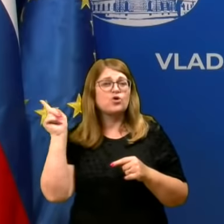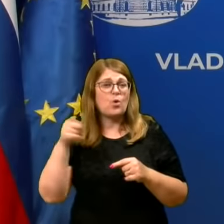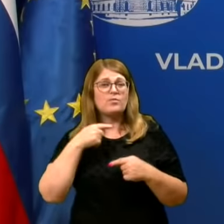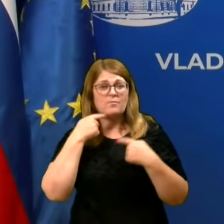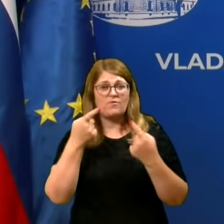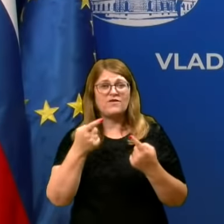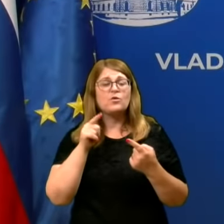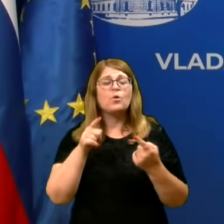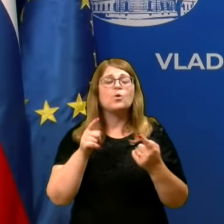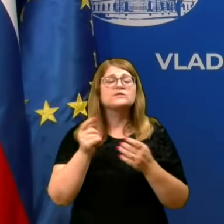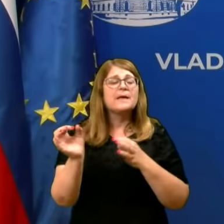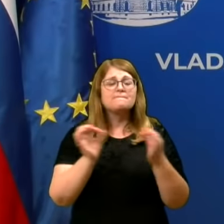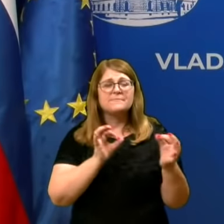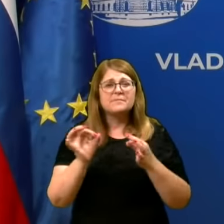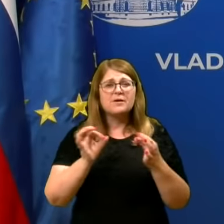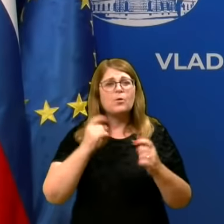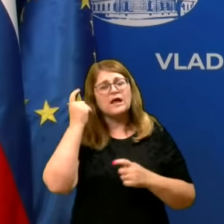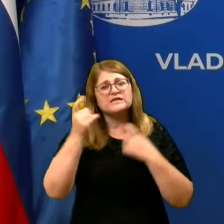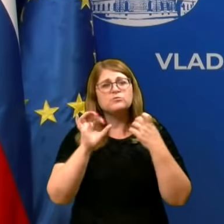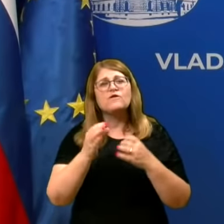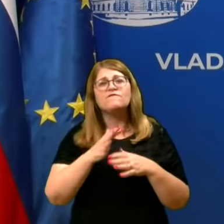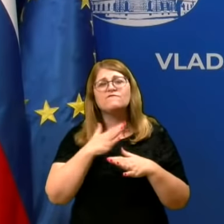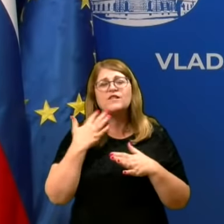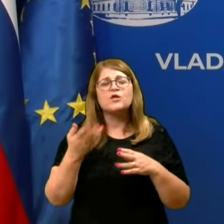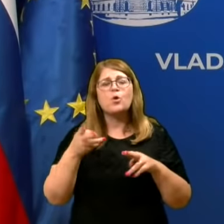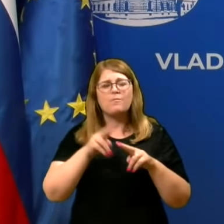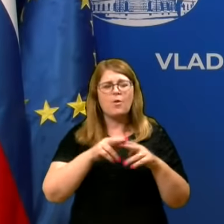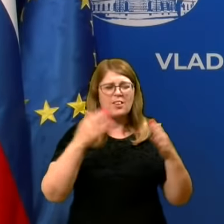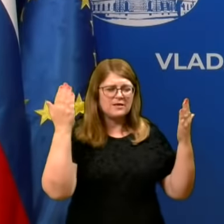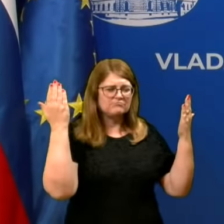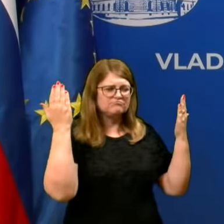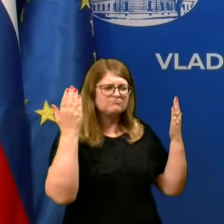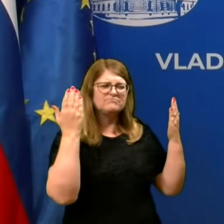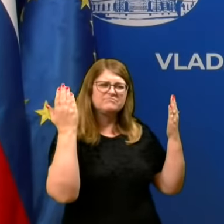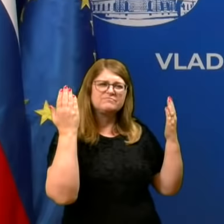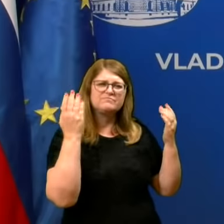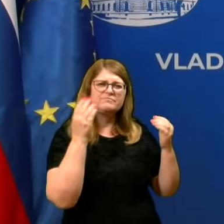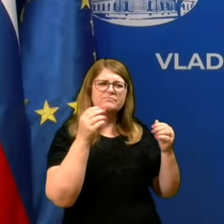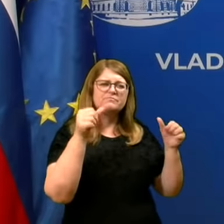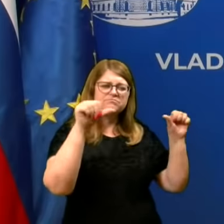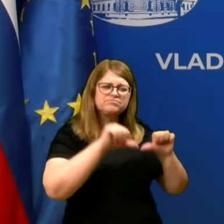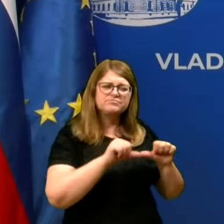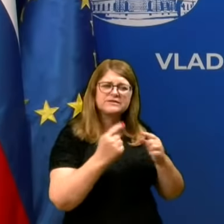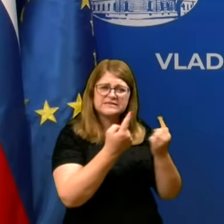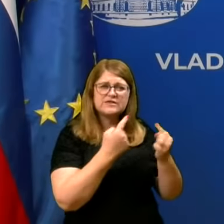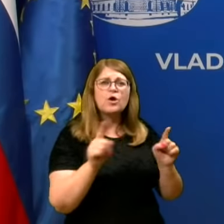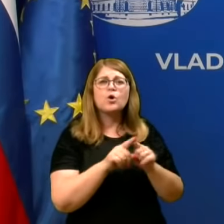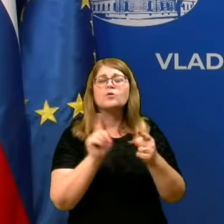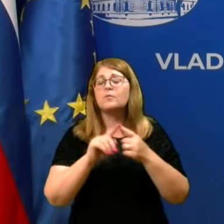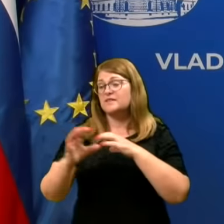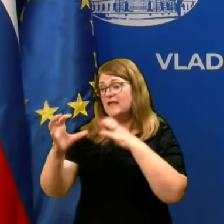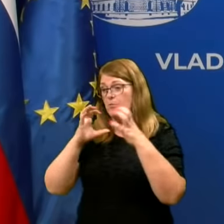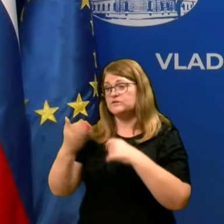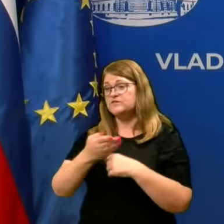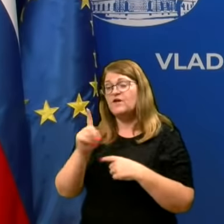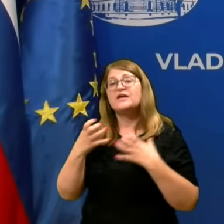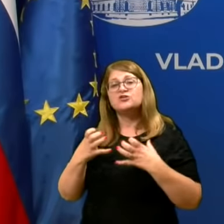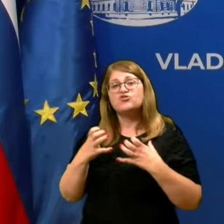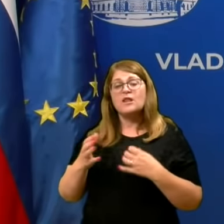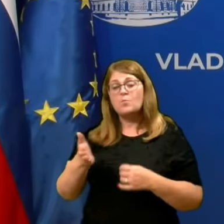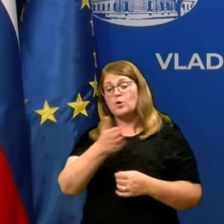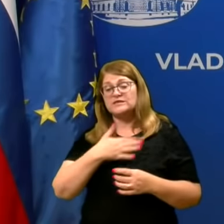pripravljamo, razmišljamo o veliko bolj črnih cedarjih, kot pa jih potem komuniciramo z vami, ker želimo biti